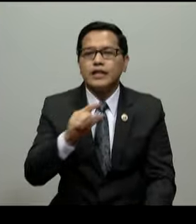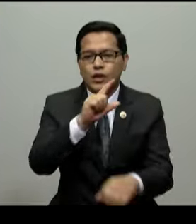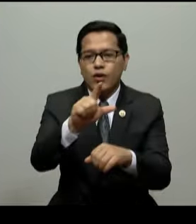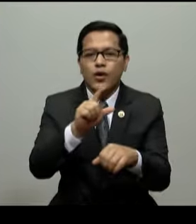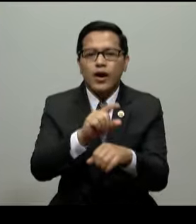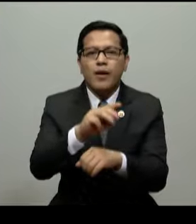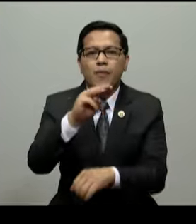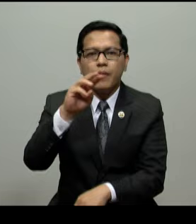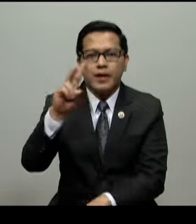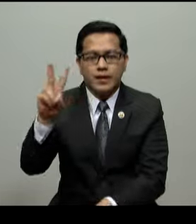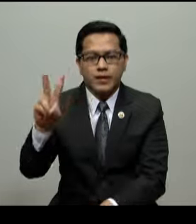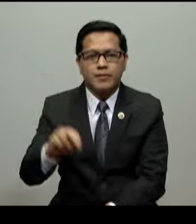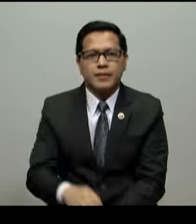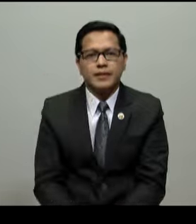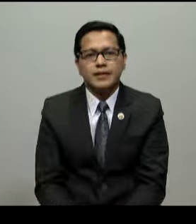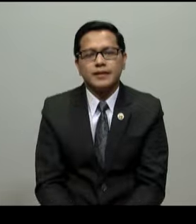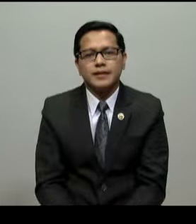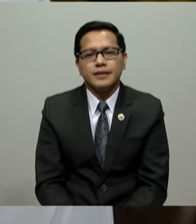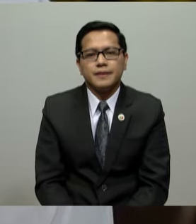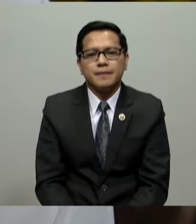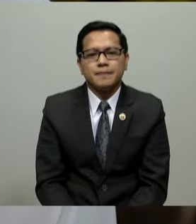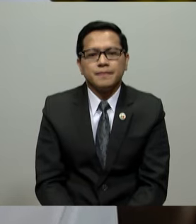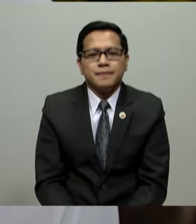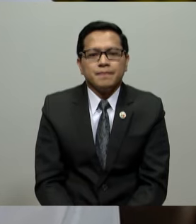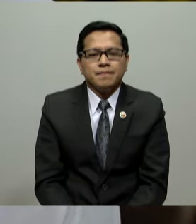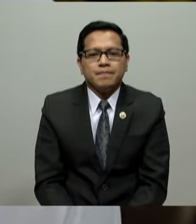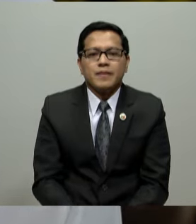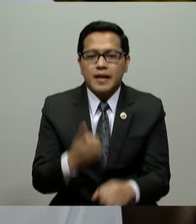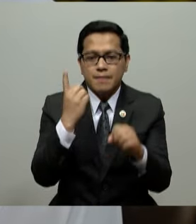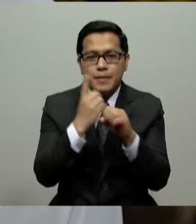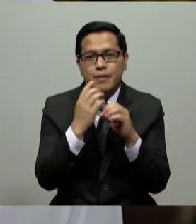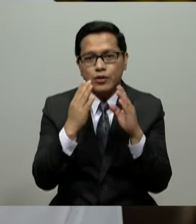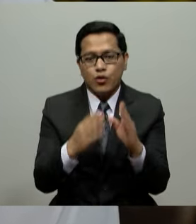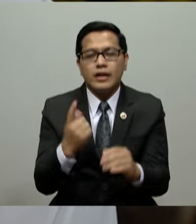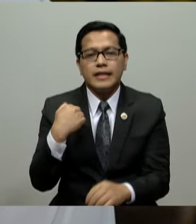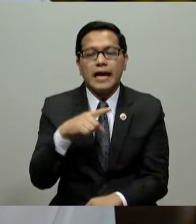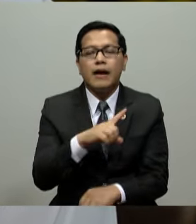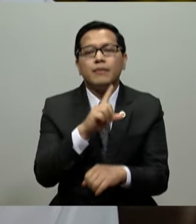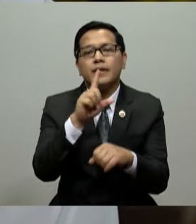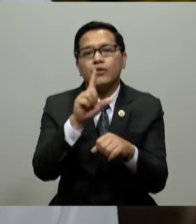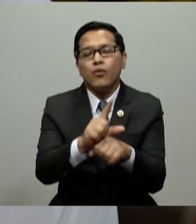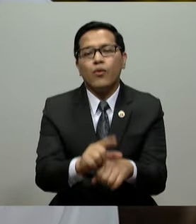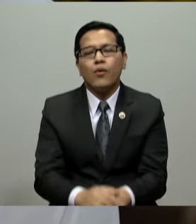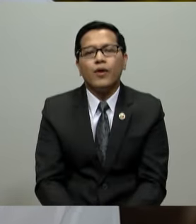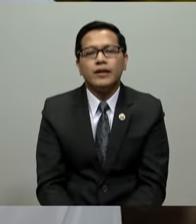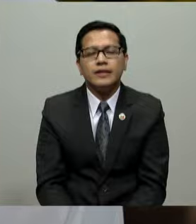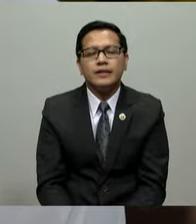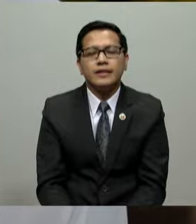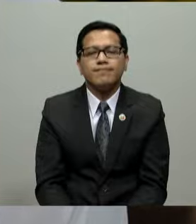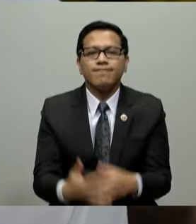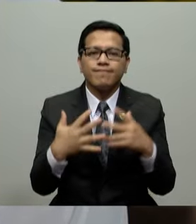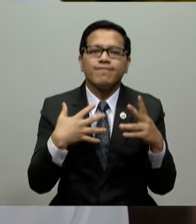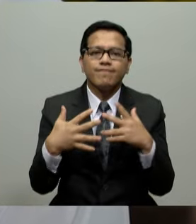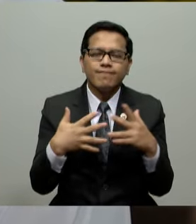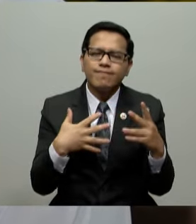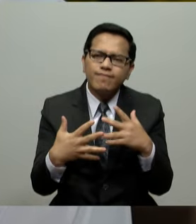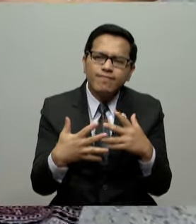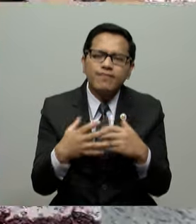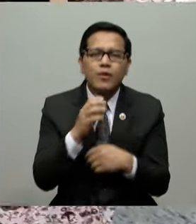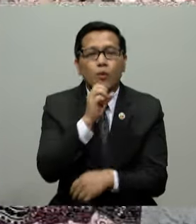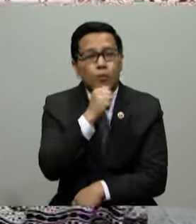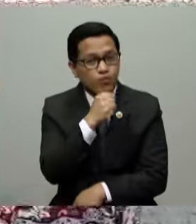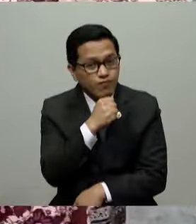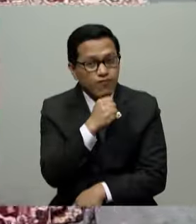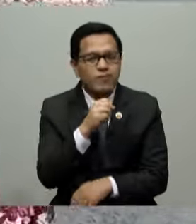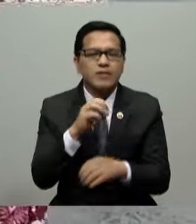lokal ng Maligaya Village. Ang mga may tungkulin po sa aming lokal, kahit po ang iba ay may edad na,